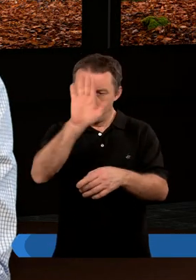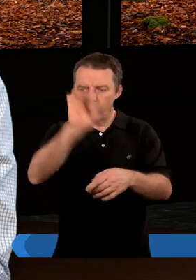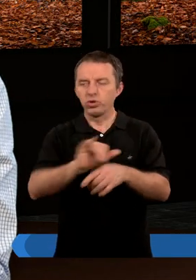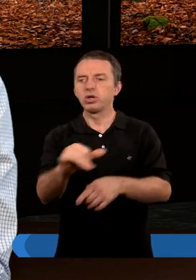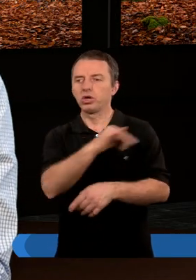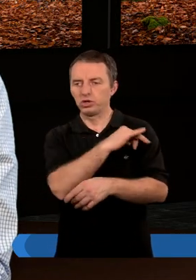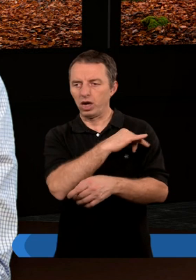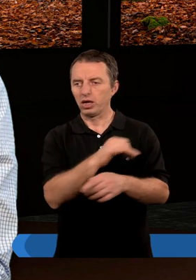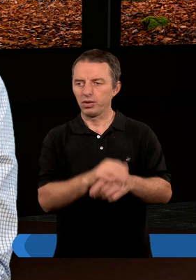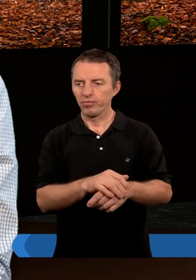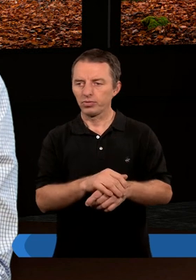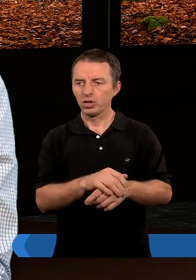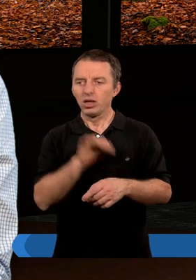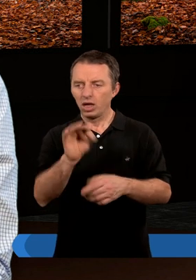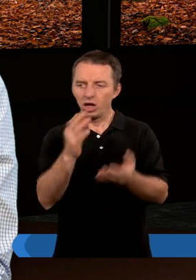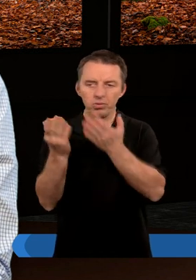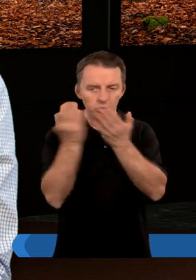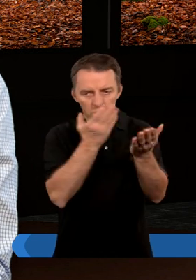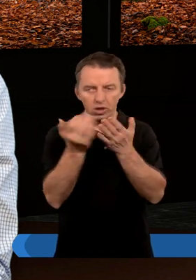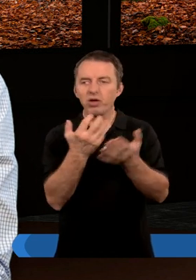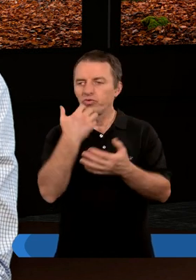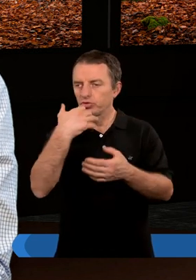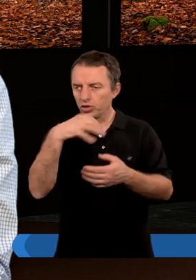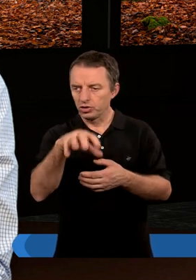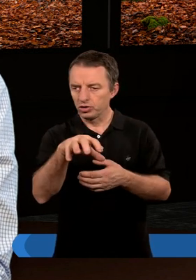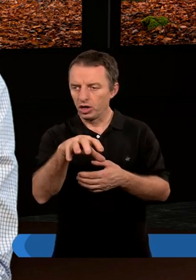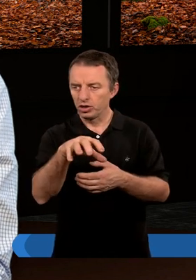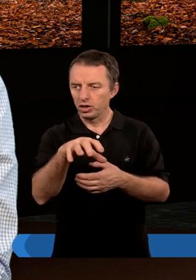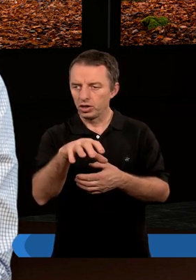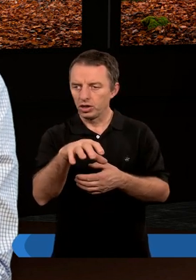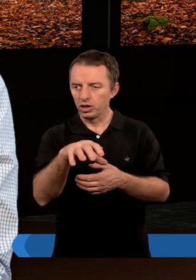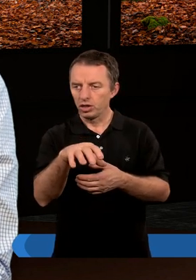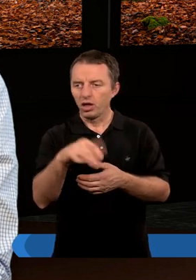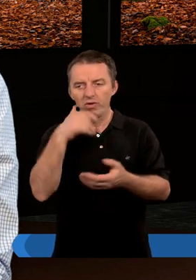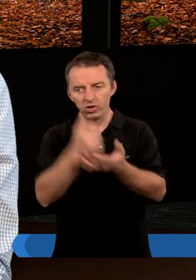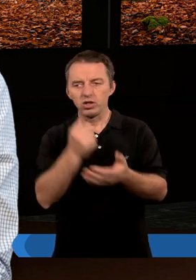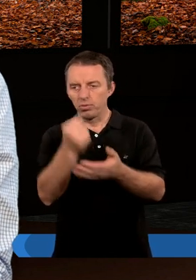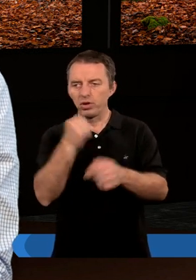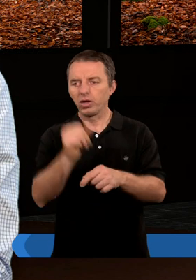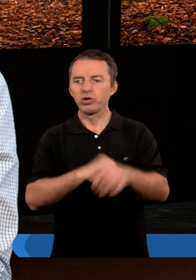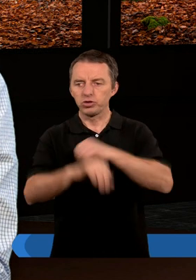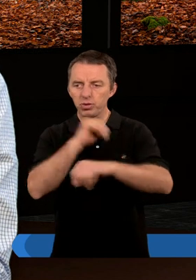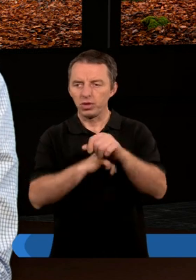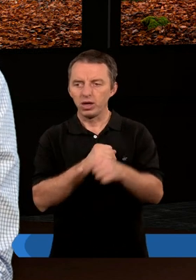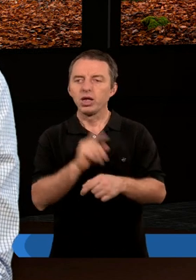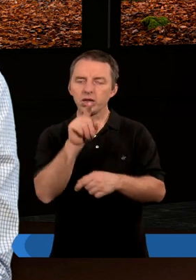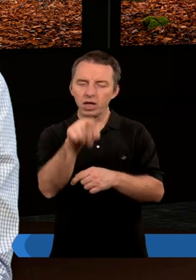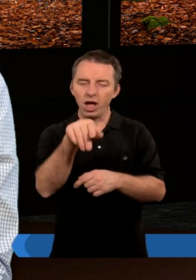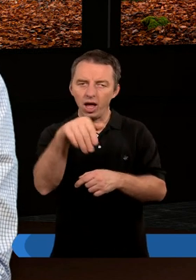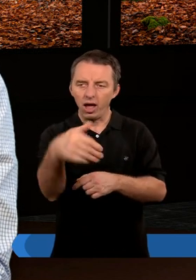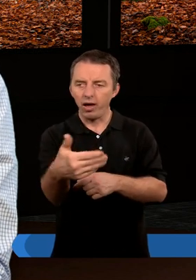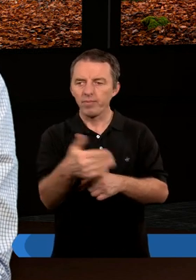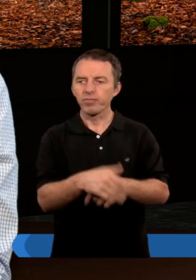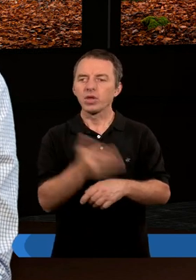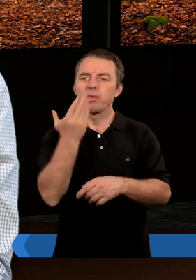grzech? I tak jak przeczytamy i wcześniej, co Paweł mówi w Rzymlian, i bardzo